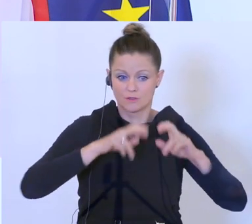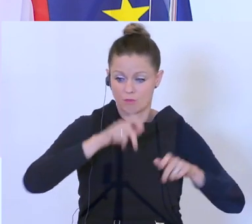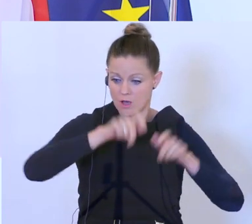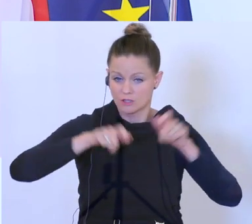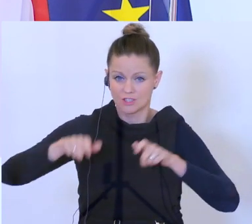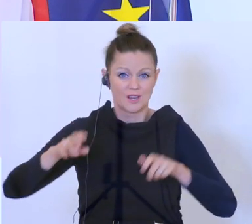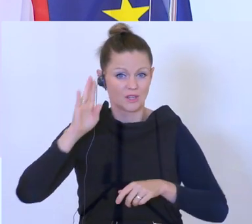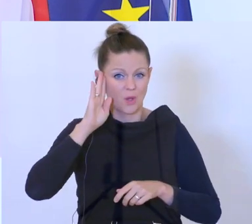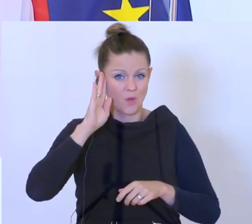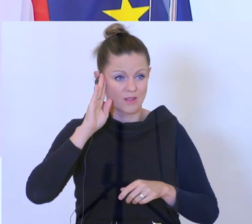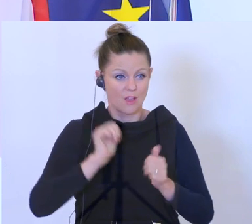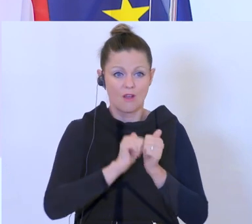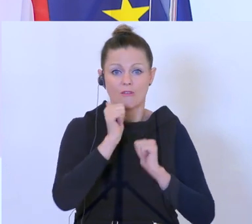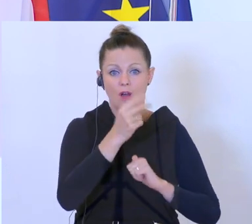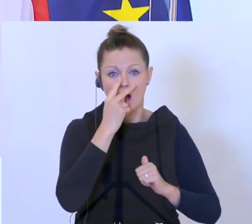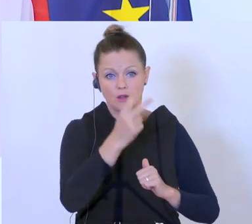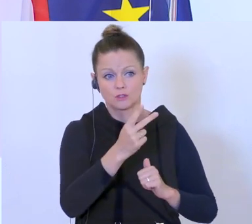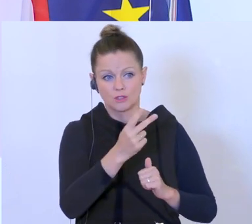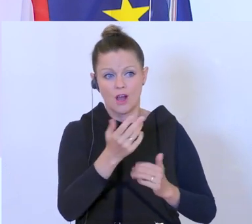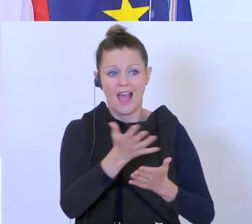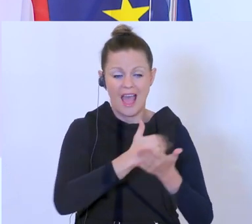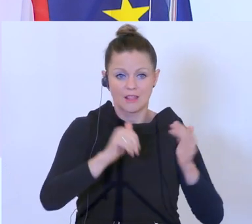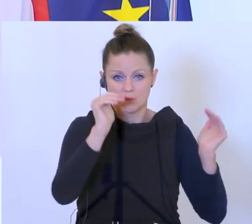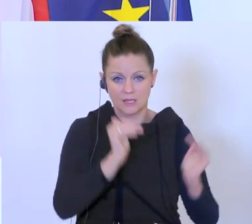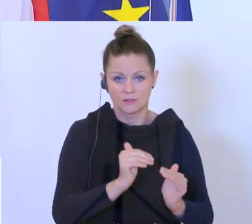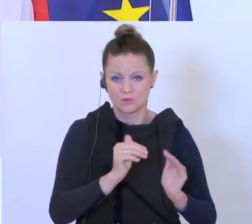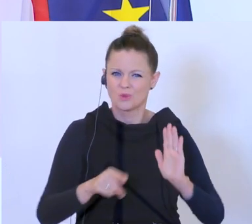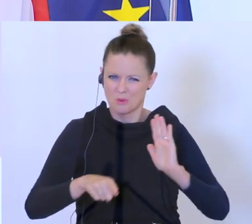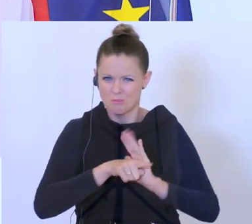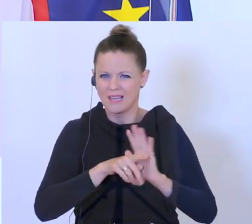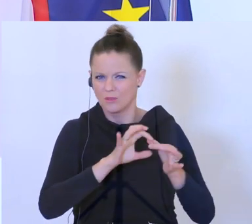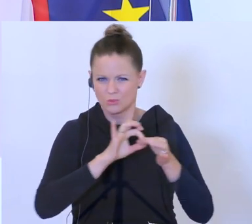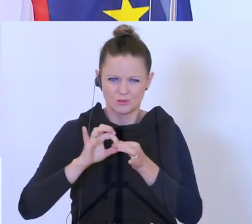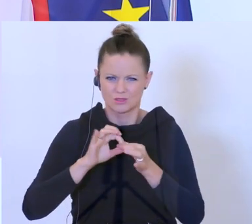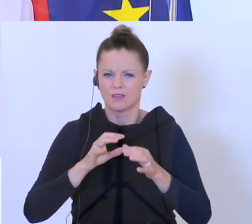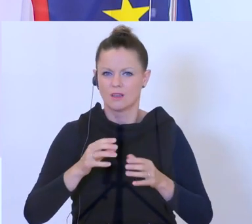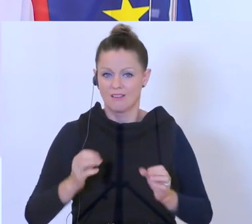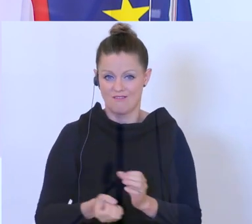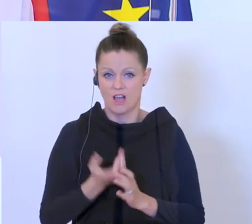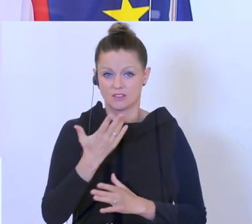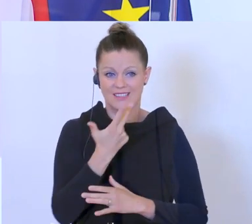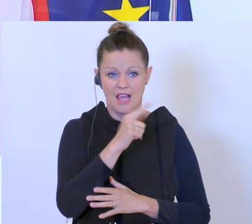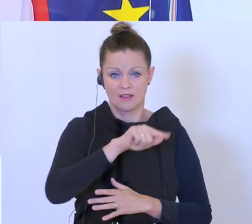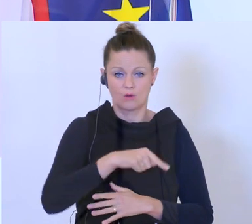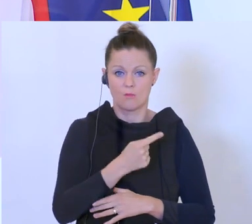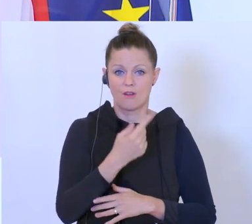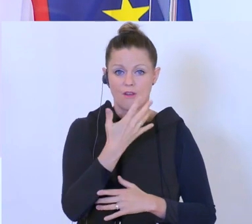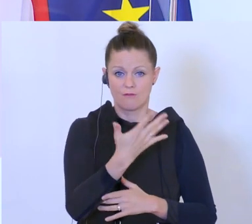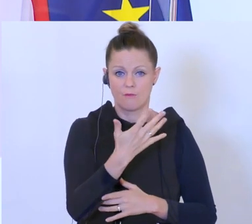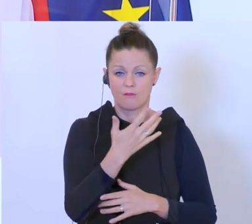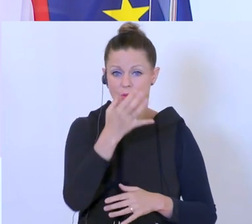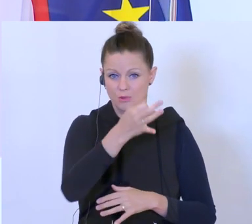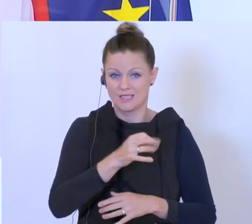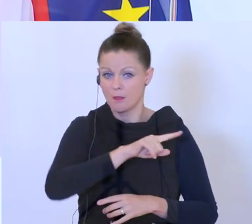Da gehen die Prognosen, was die Einnahmenreduktion oder das Minus im Wachstum betrifft, von dreieinhalb Prozent bis zu neun Prozent.